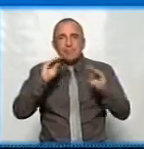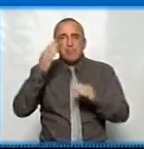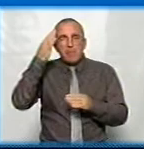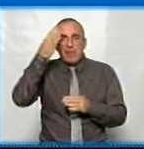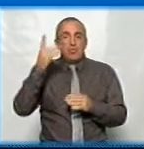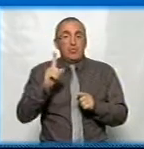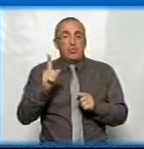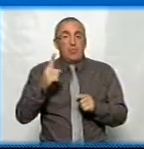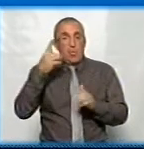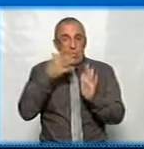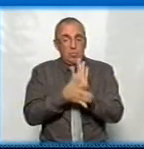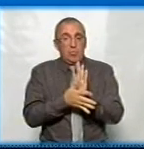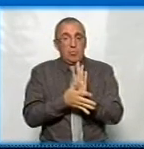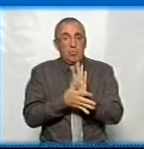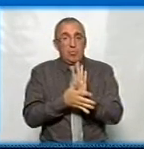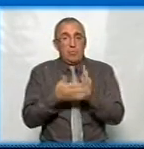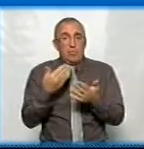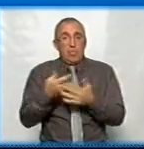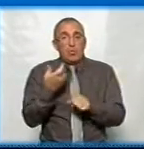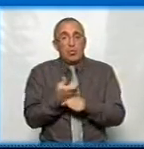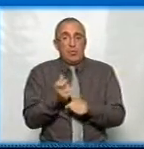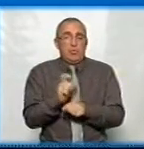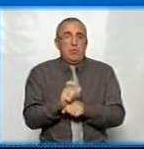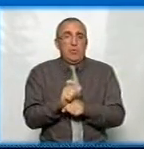розумієте, що навіть дуже